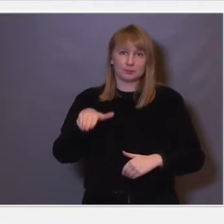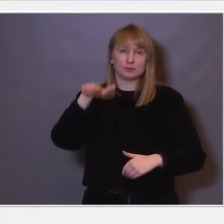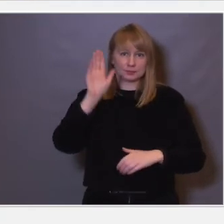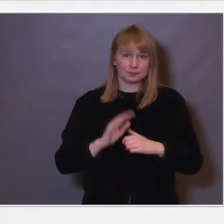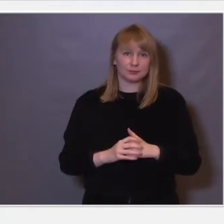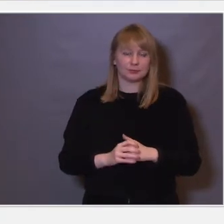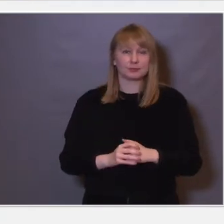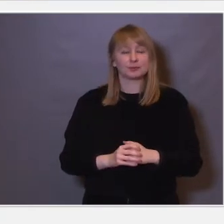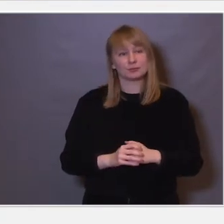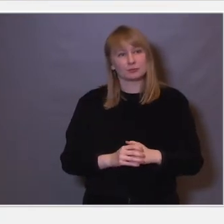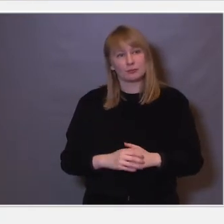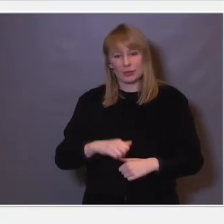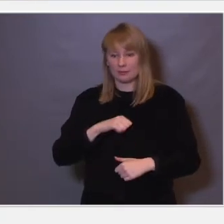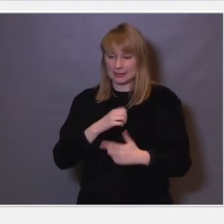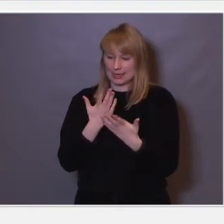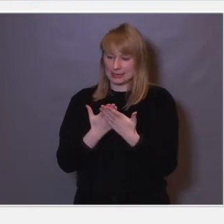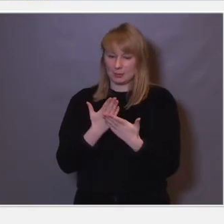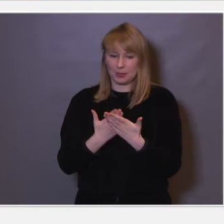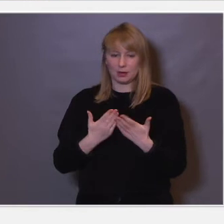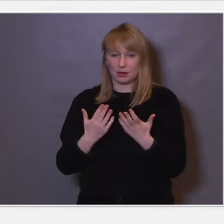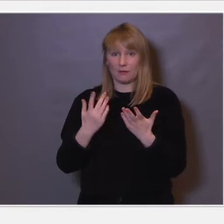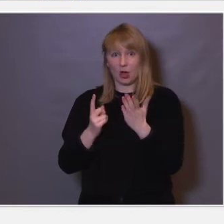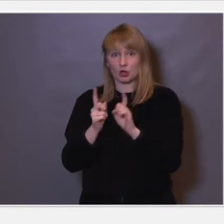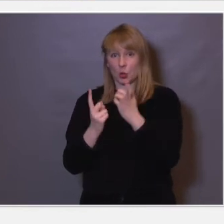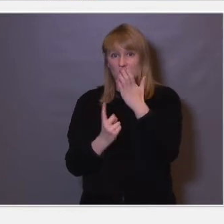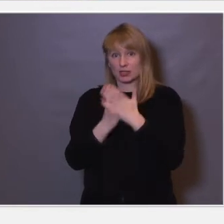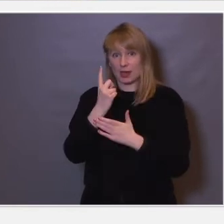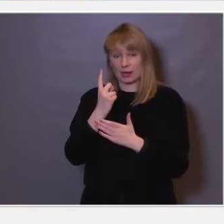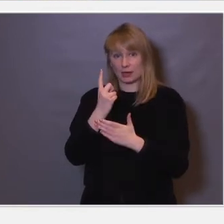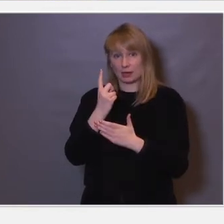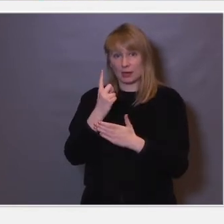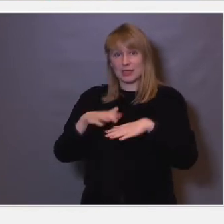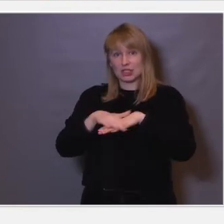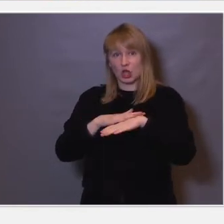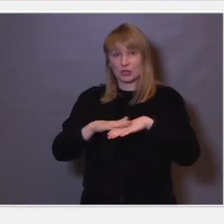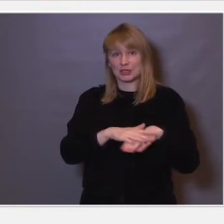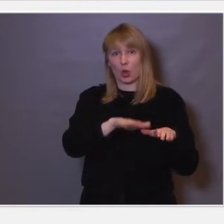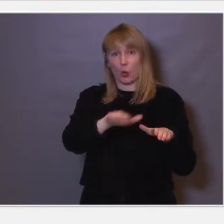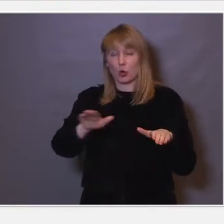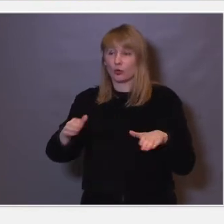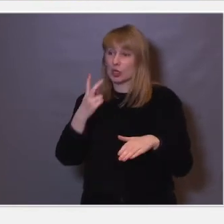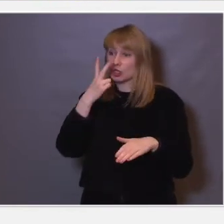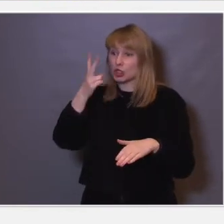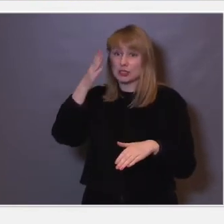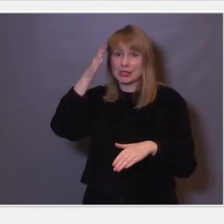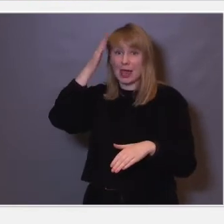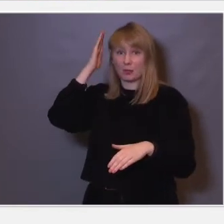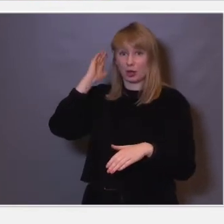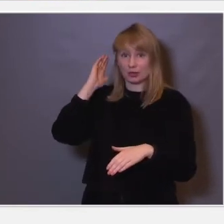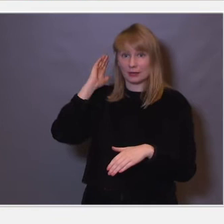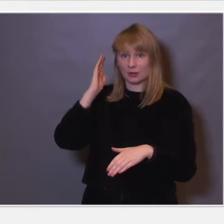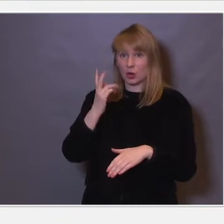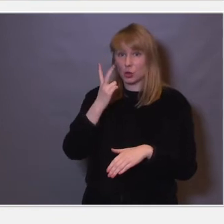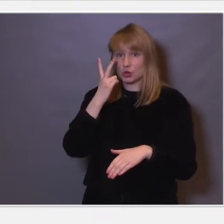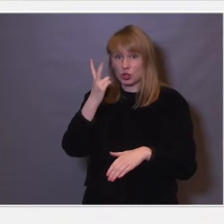Så det som, hvis man da først tar for seg da det som skjer med disse sansområdene, synshjernebarken og synssystem, som har